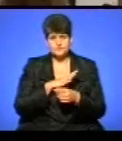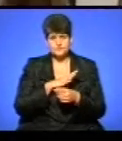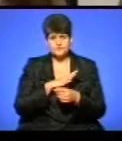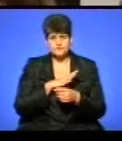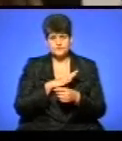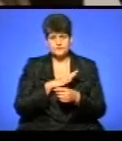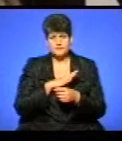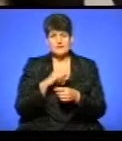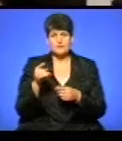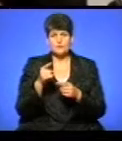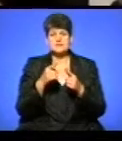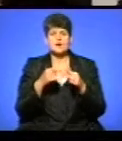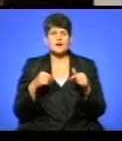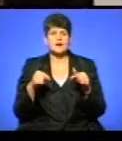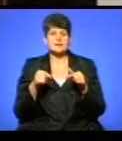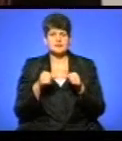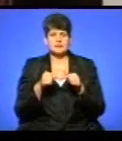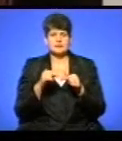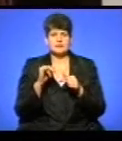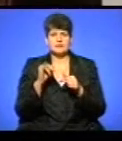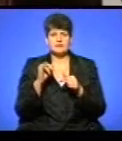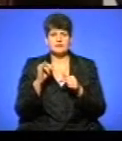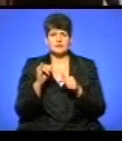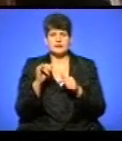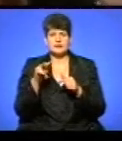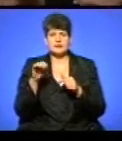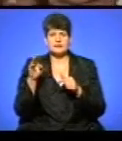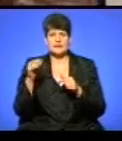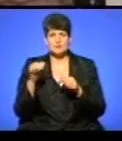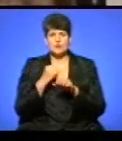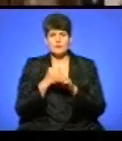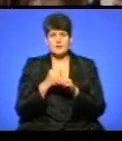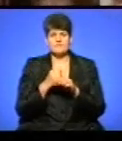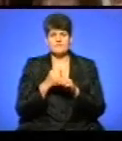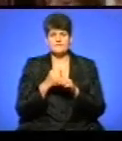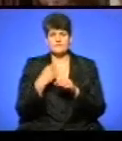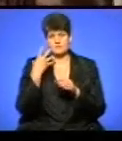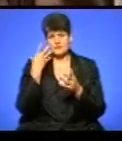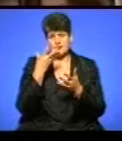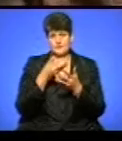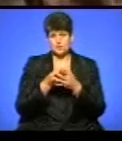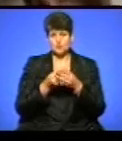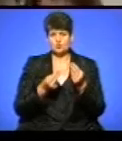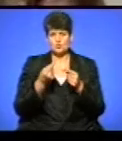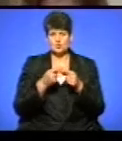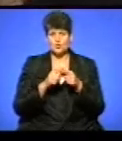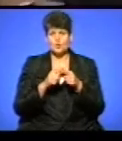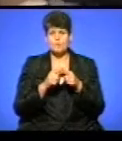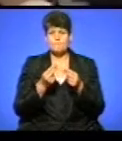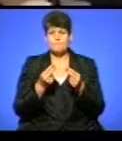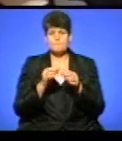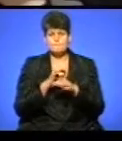Тернопільські організатори ігор «Мідгейм» робили авторську гру для цього проєкту. Це більше тисячі людей.